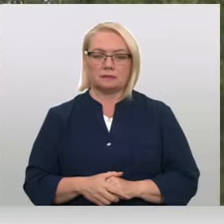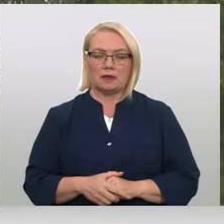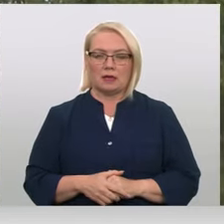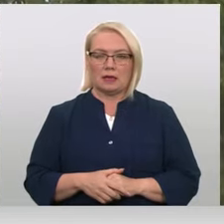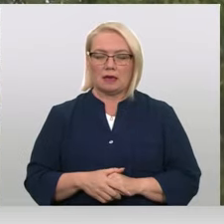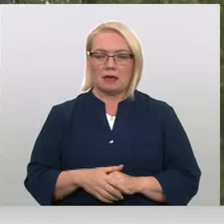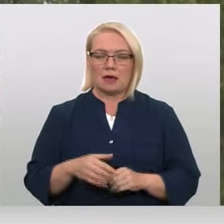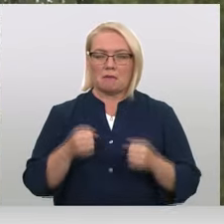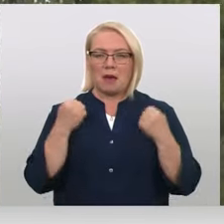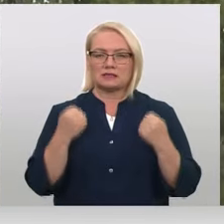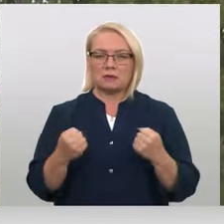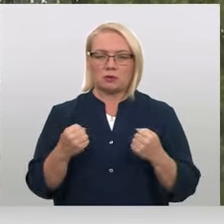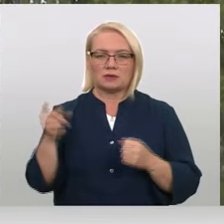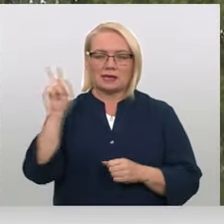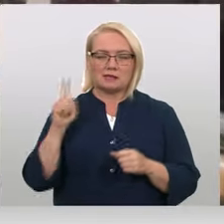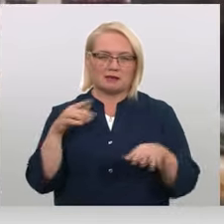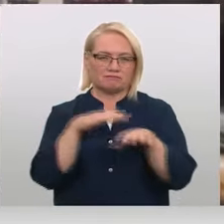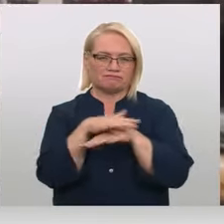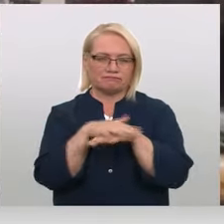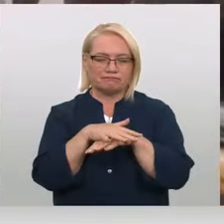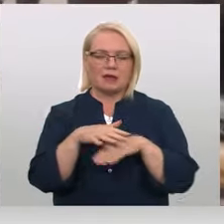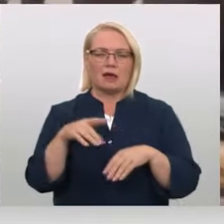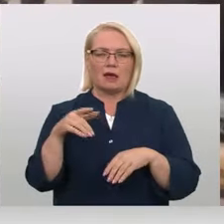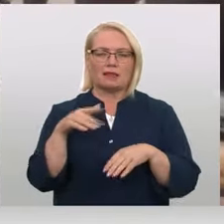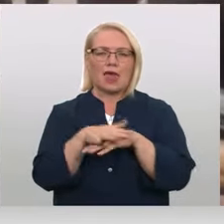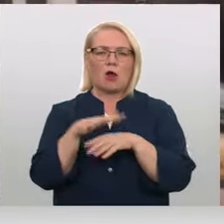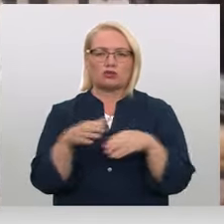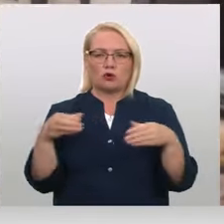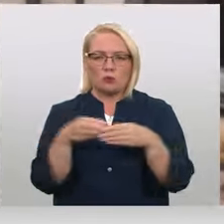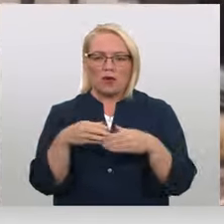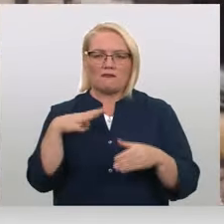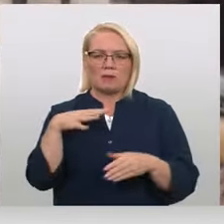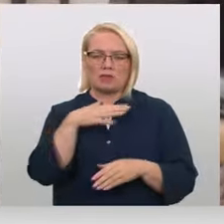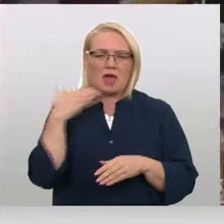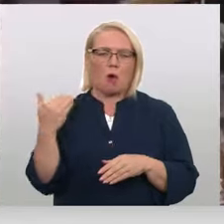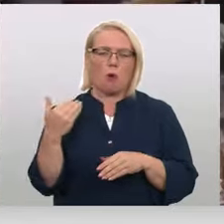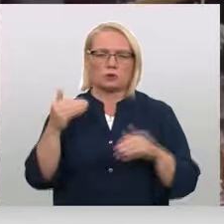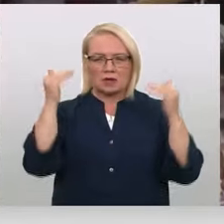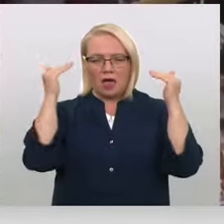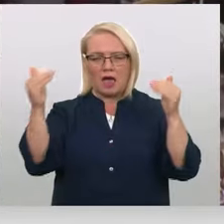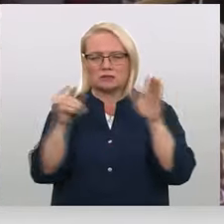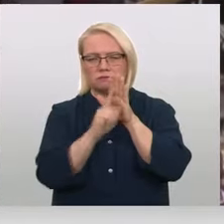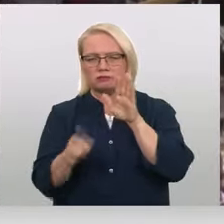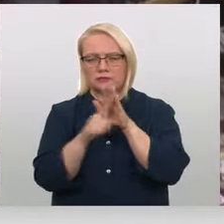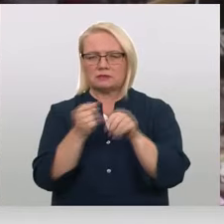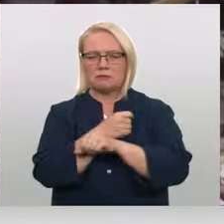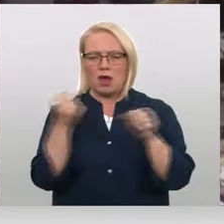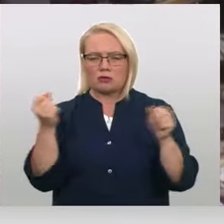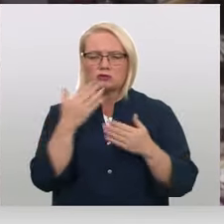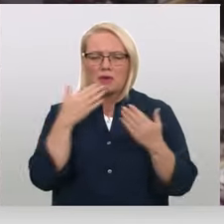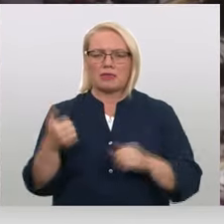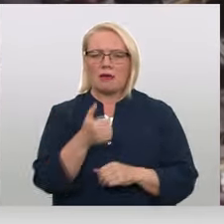Pastiprinoties Izraels kampaņai pret Hezbūlā, Libāna bijusi pakļauta dažiem no intensīvākiem gaisu triecieniem pēdējā gada laikā.